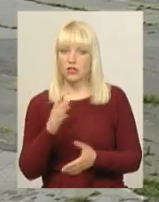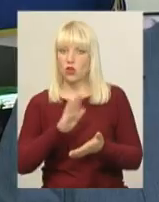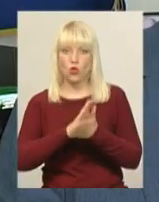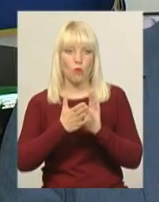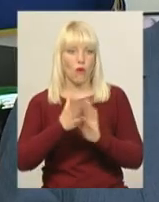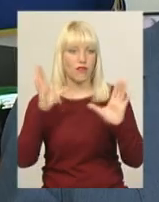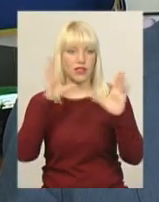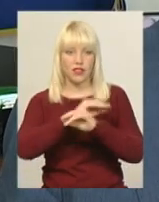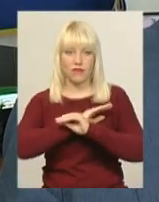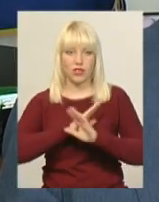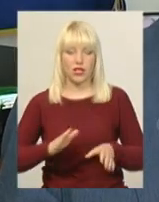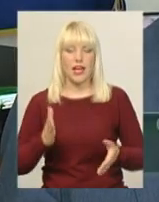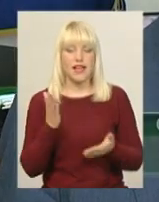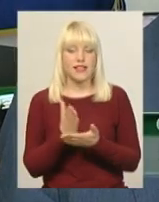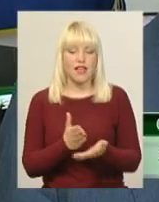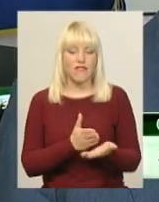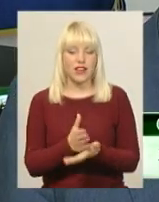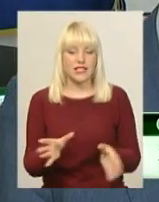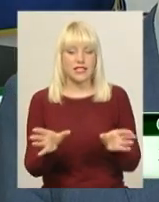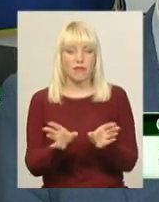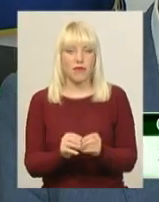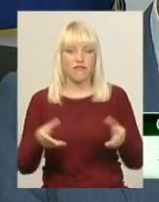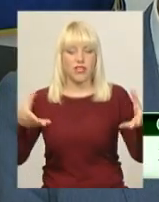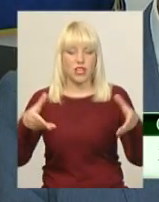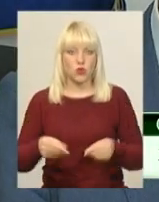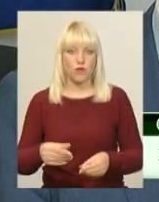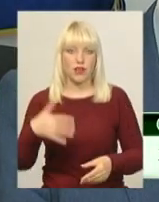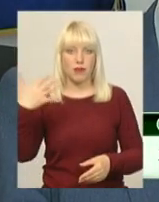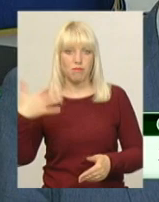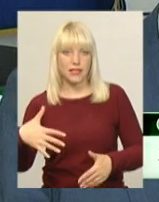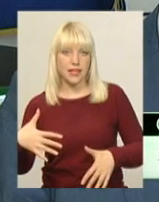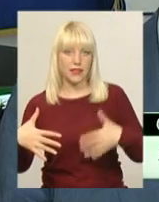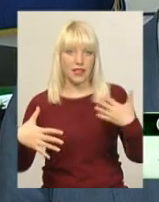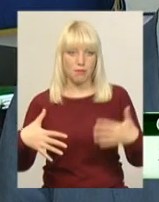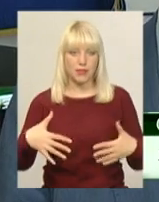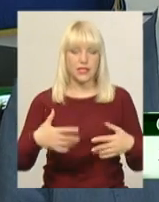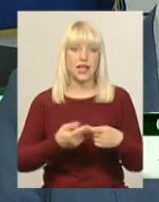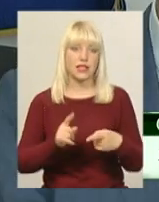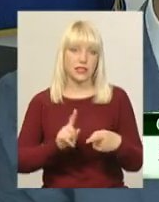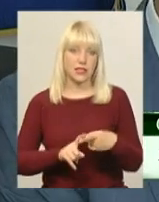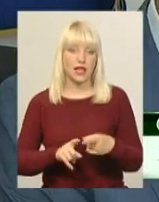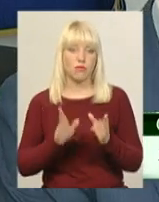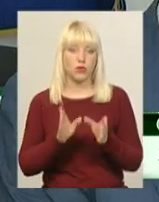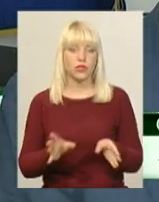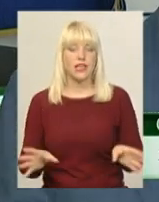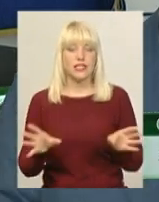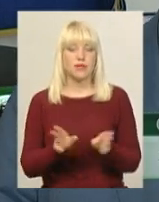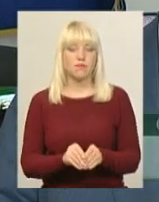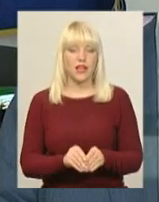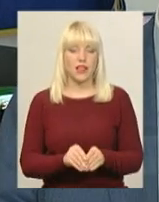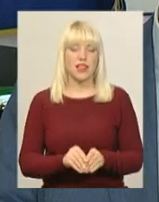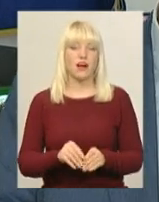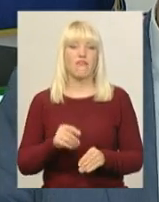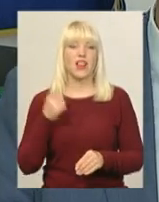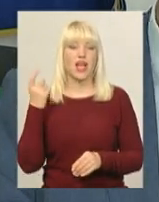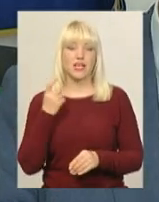вдалося. Є варіант співфінансування 50 на 50, тобто цілком можливо, що це буде спільна власність громади міста і